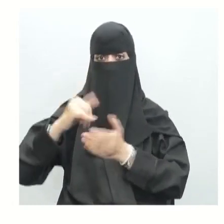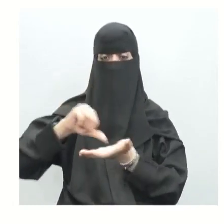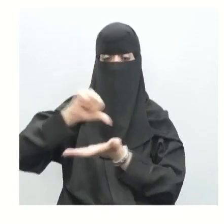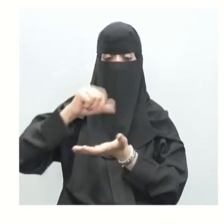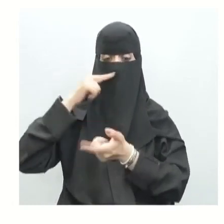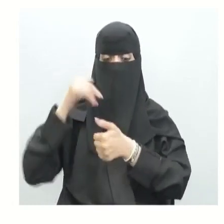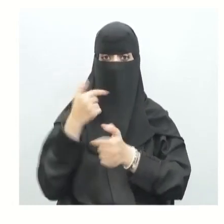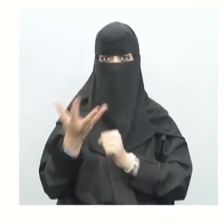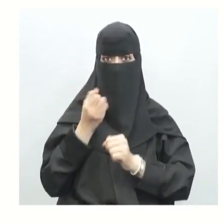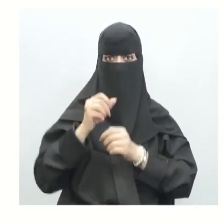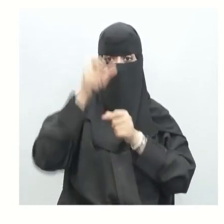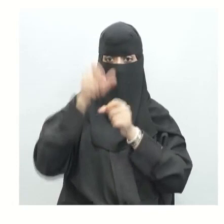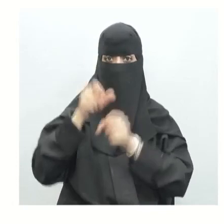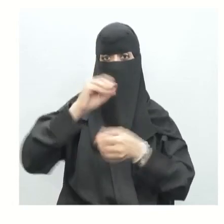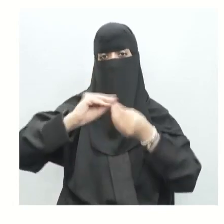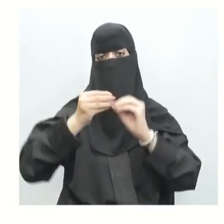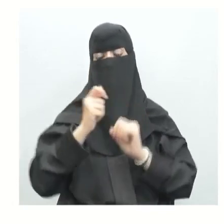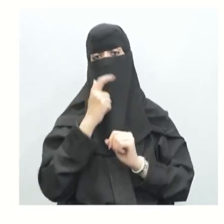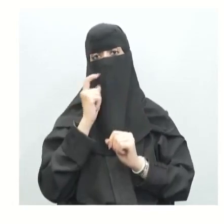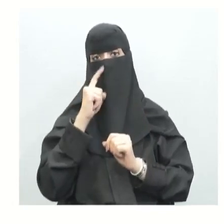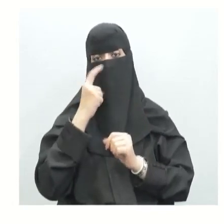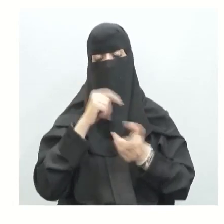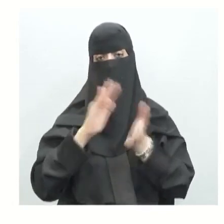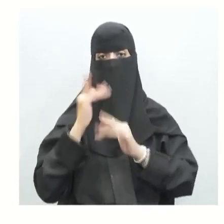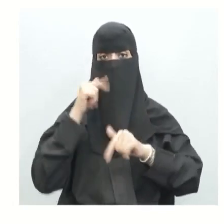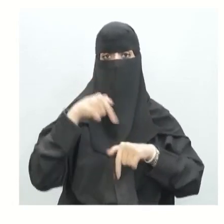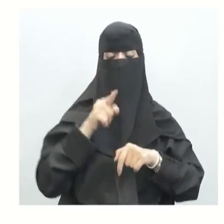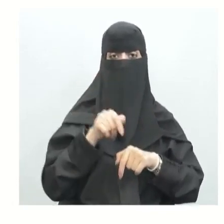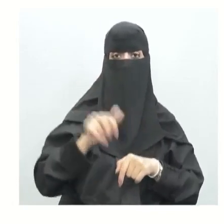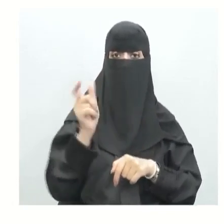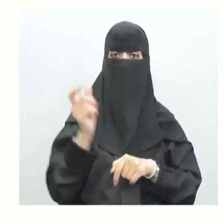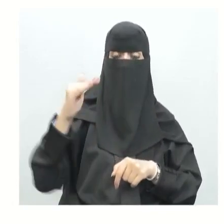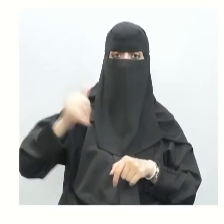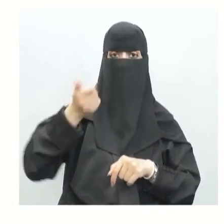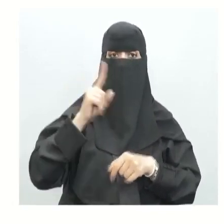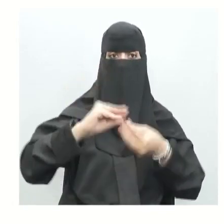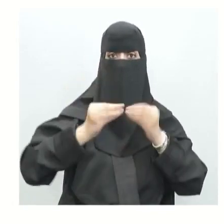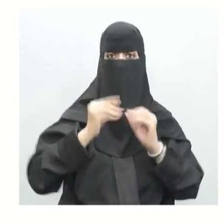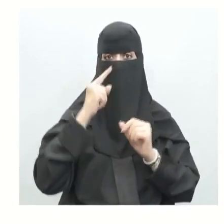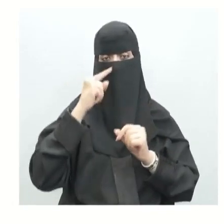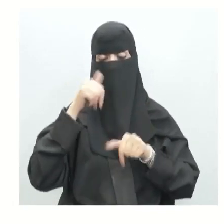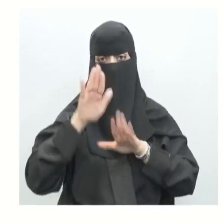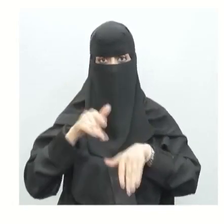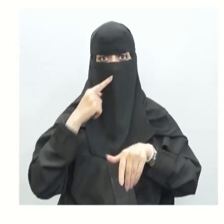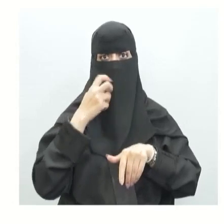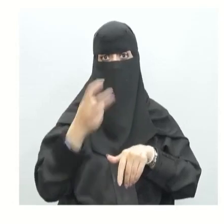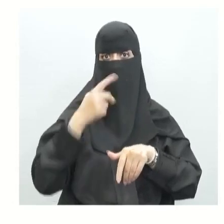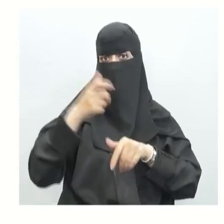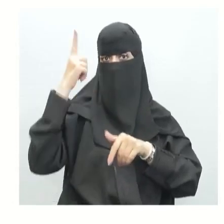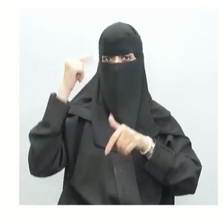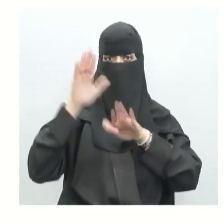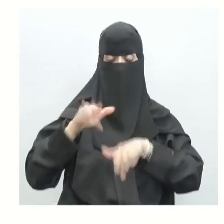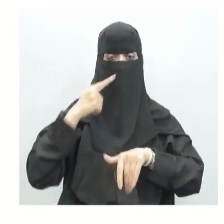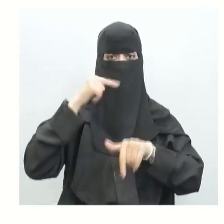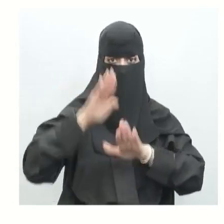مما يكسب النخاع لون أصفر ولهذا سمي النخاع الأصفر ذكرنا واستعرضنا ونحن في درسنا الأول عندما